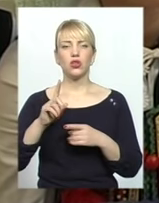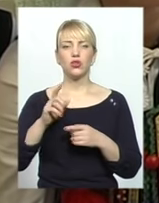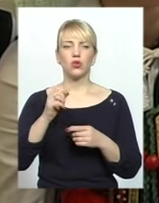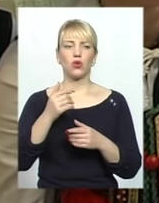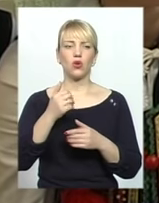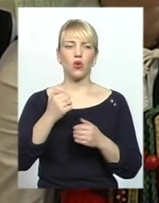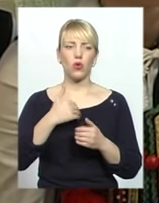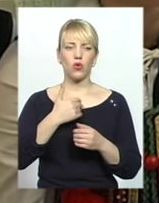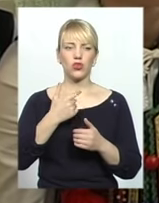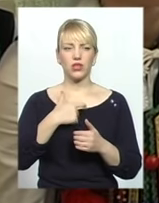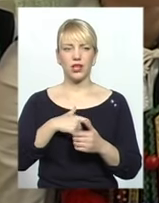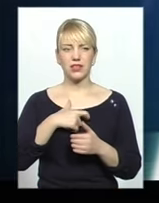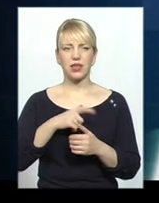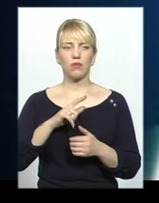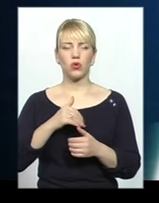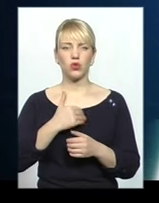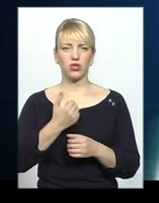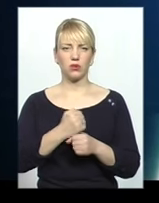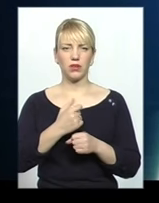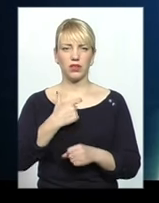що він хоче зробити для нашої країни.